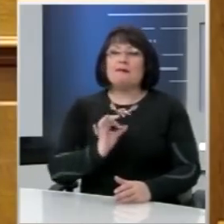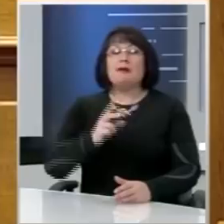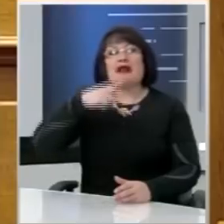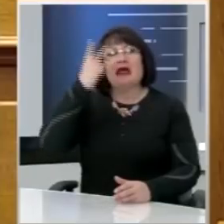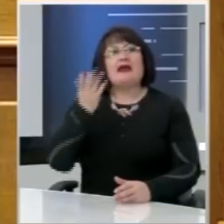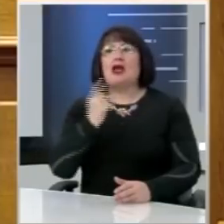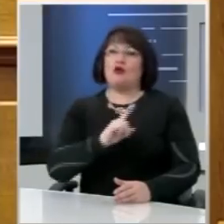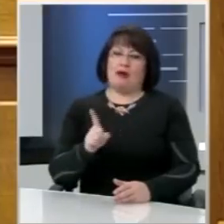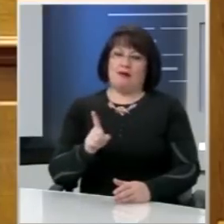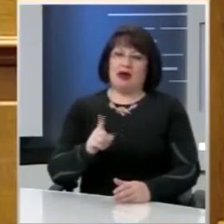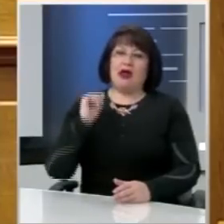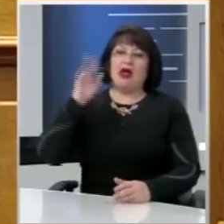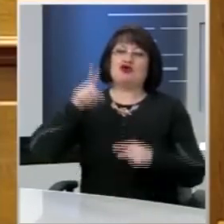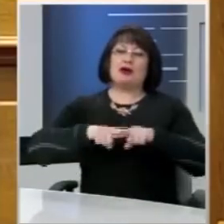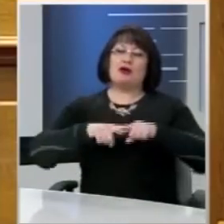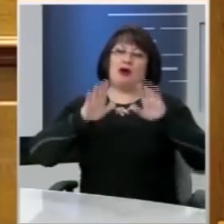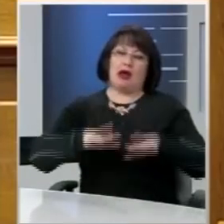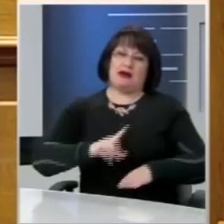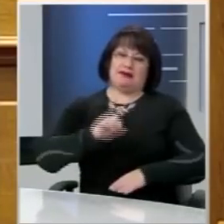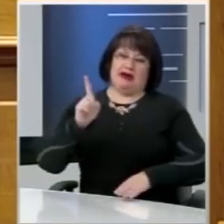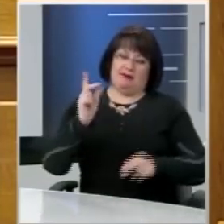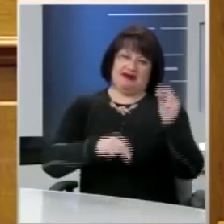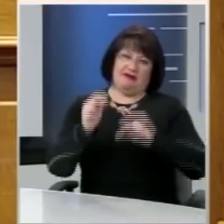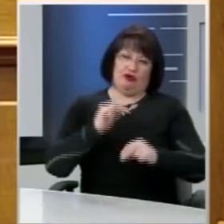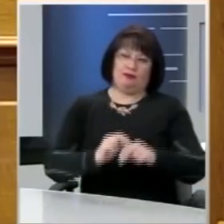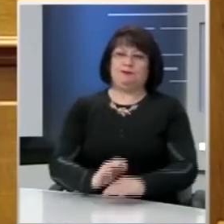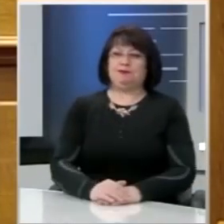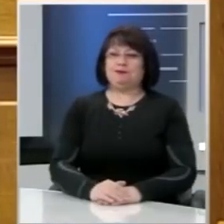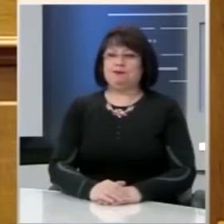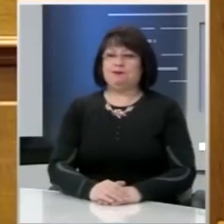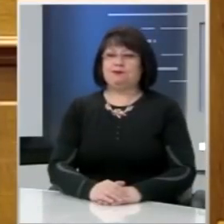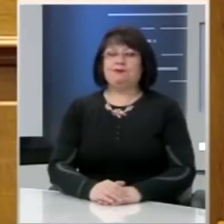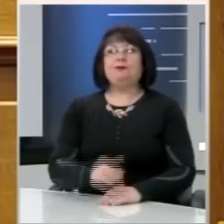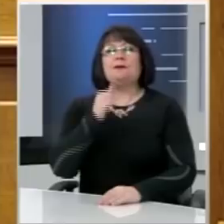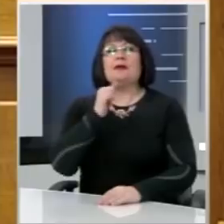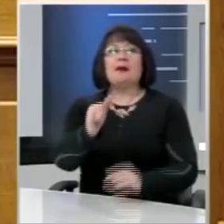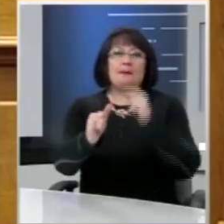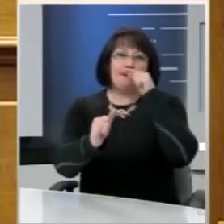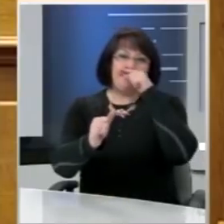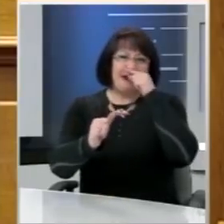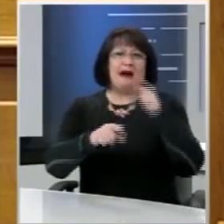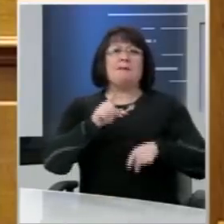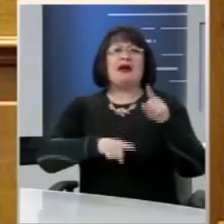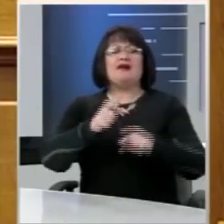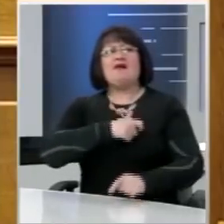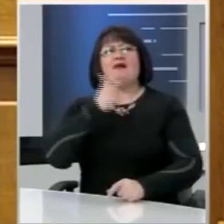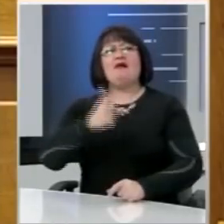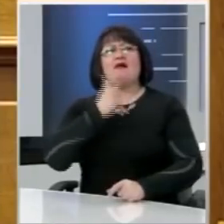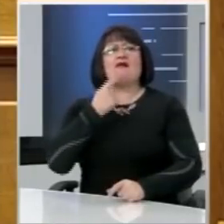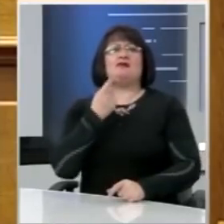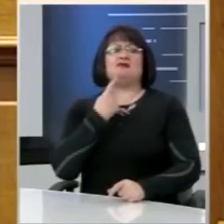δικαίωμα για τους απόδειμους Έλληνες. Και επειδή πάντα περισσεύουν και οι κορώνες περί